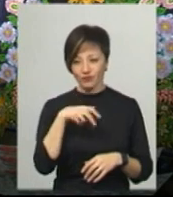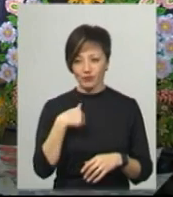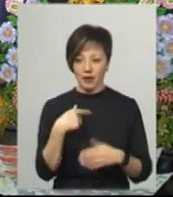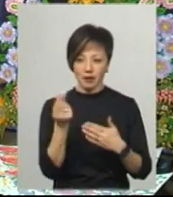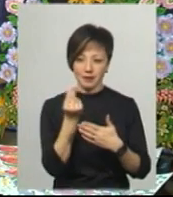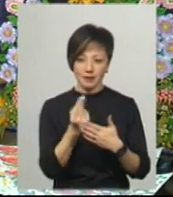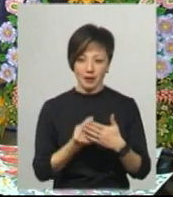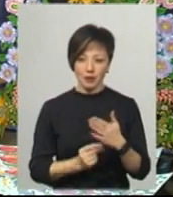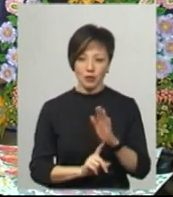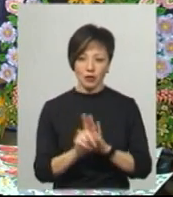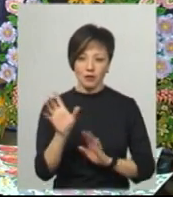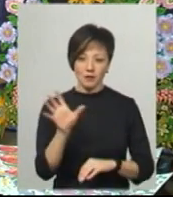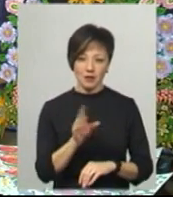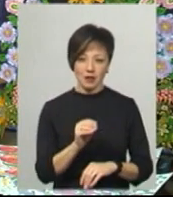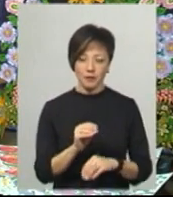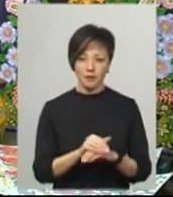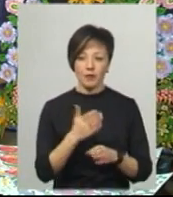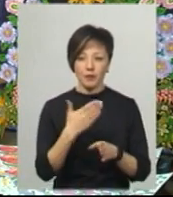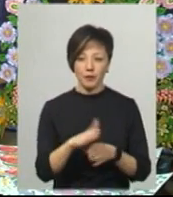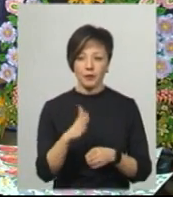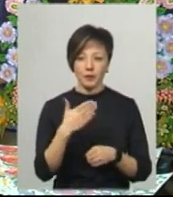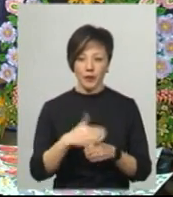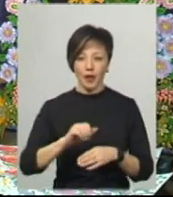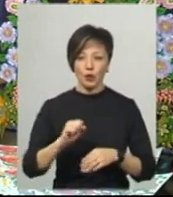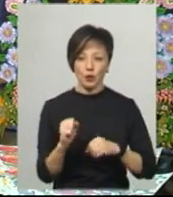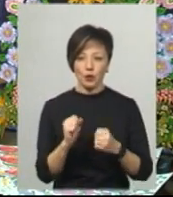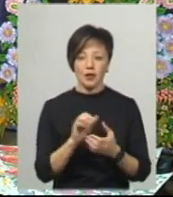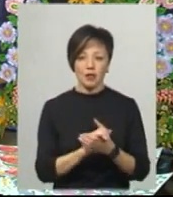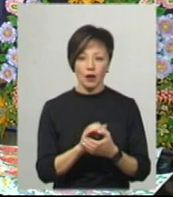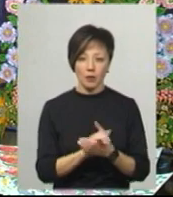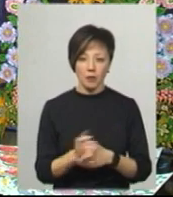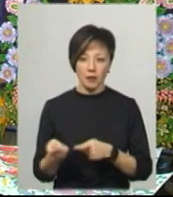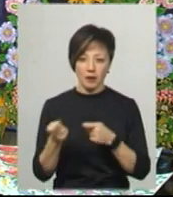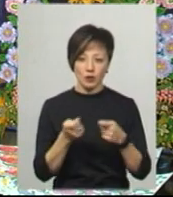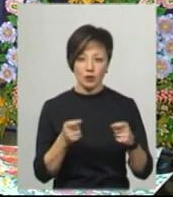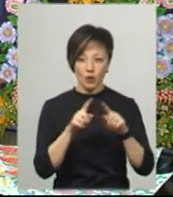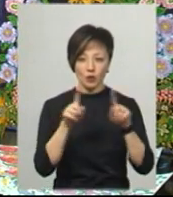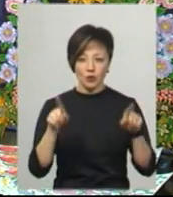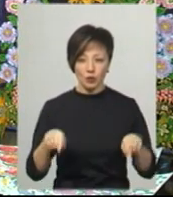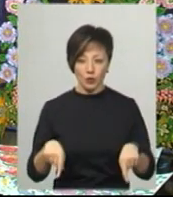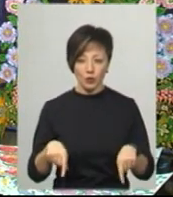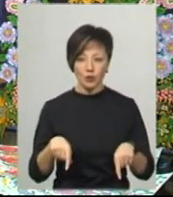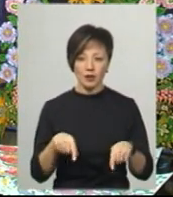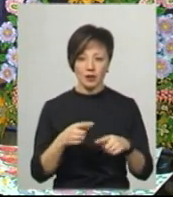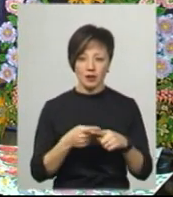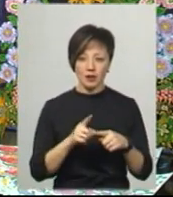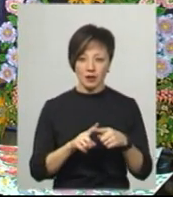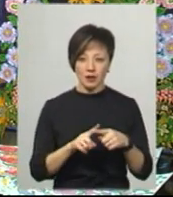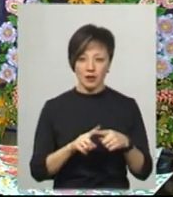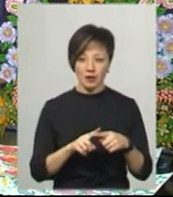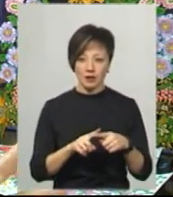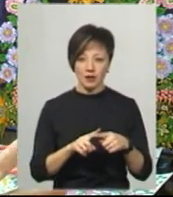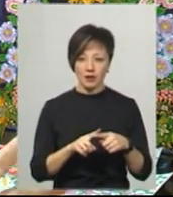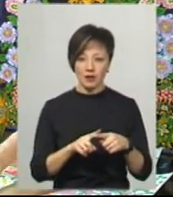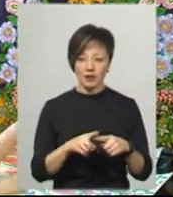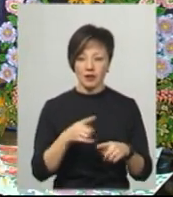розмалювала. І з цього все почалося. Помаленько друзі, знайомі приносили дощечки. Другу столічню я розмалювала. Вона теж